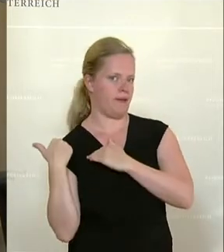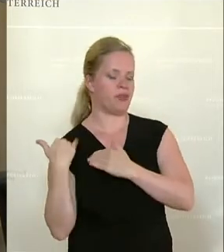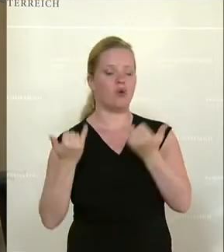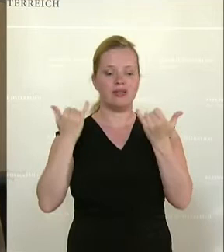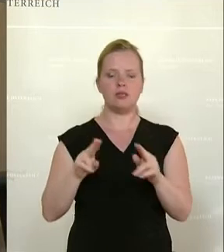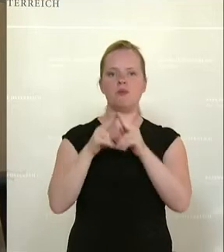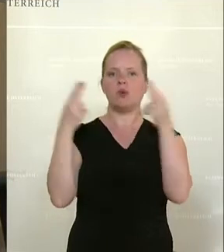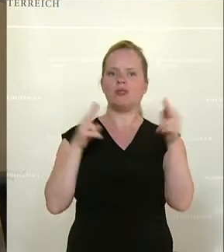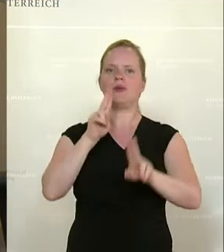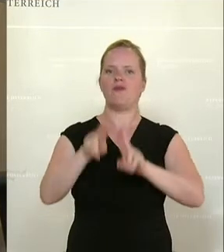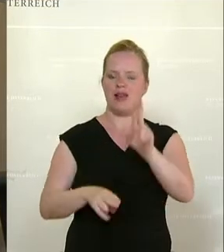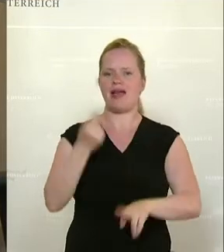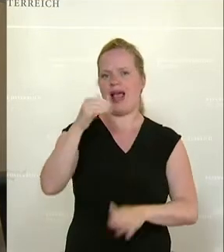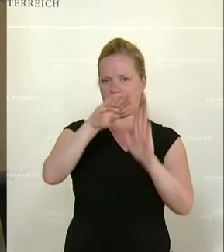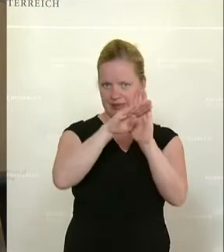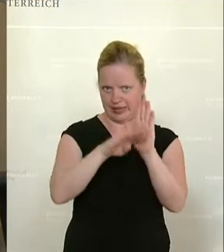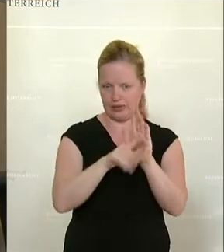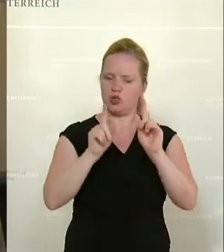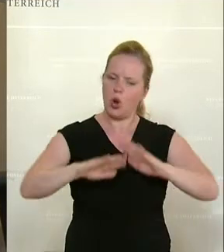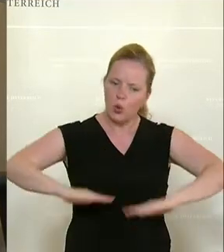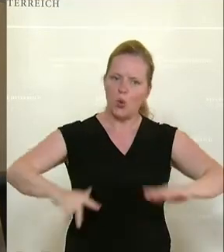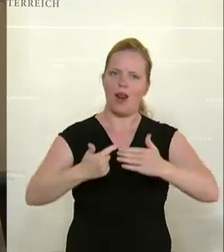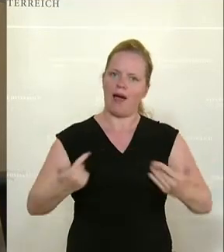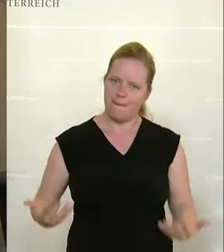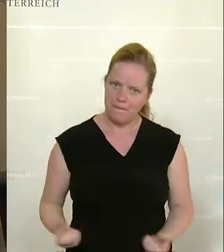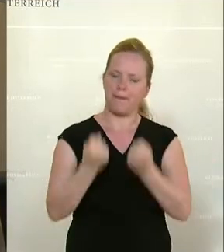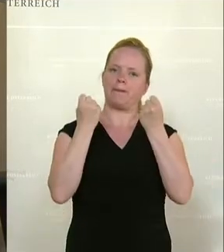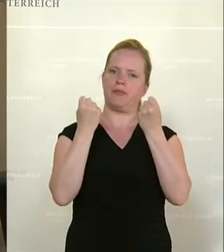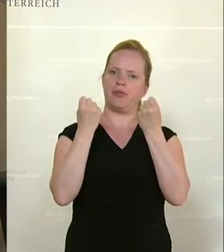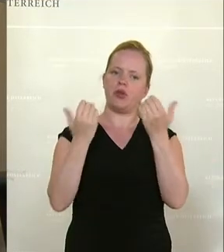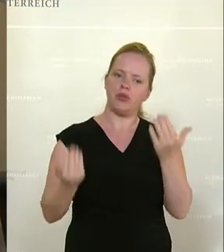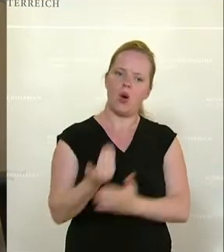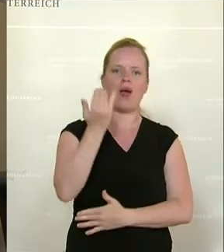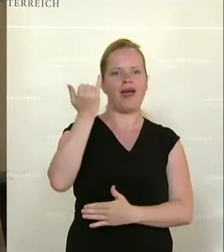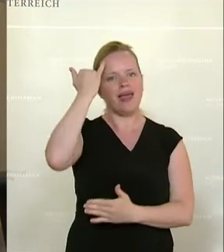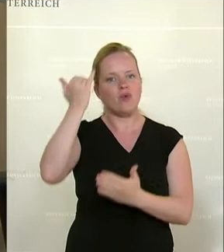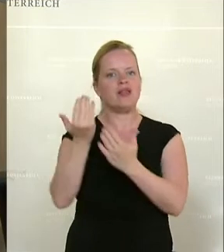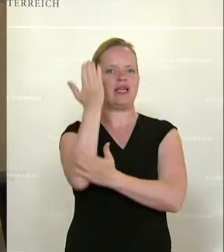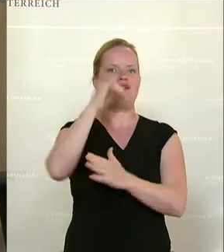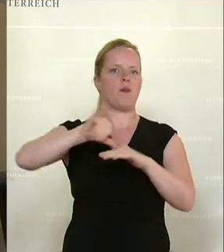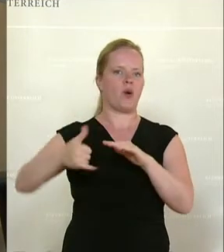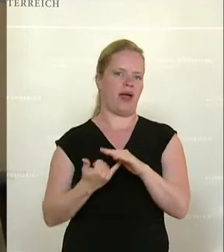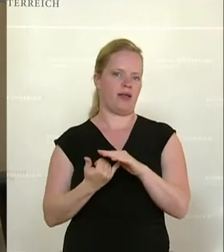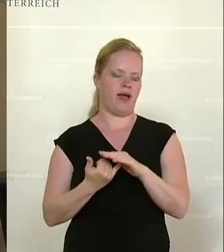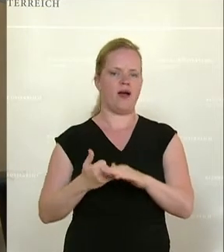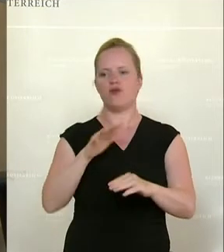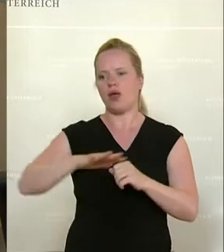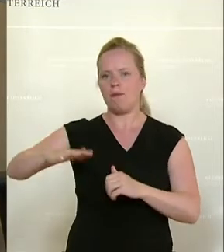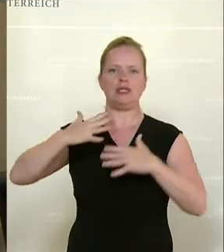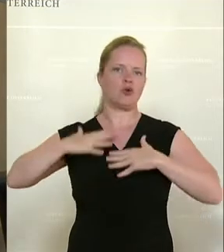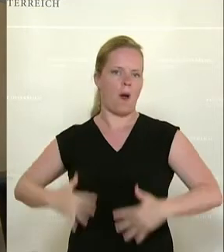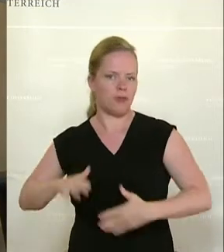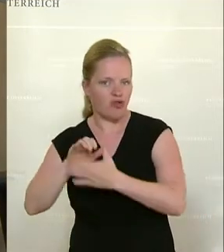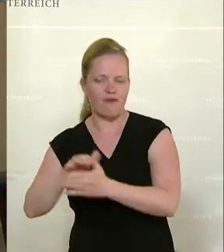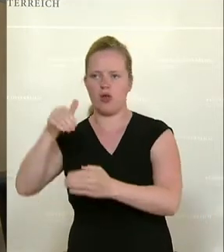Bundespflegegeldgesetzes soll jetzt die Grundlage geschaffen werden, um neue innovative Projekte von Gebietskörperschaften oder